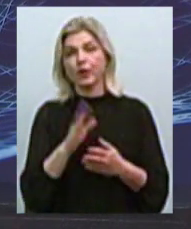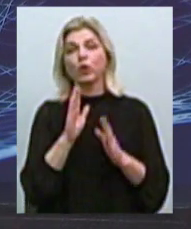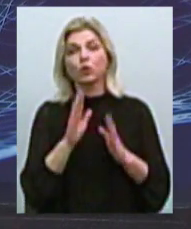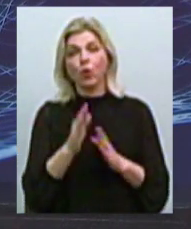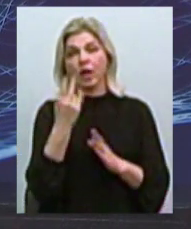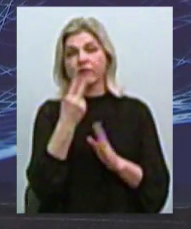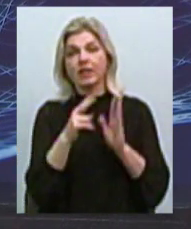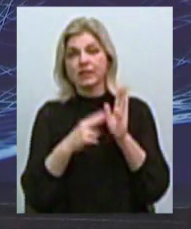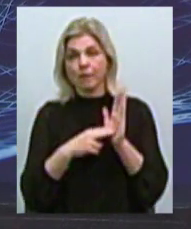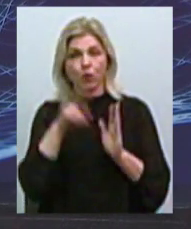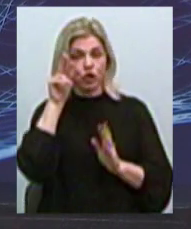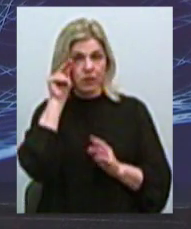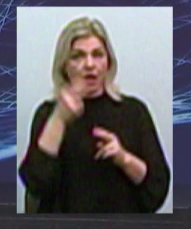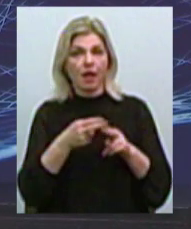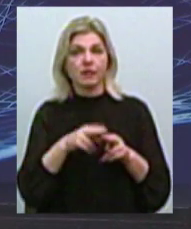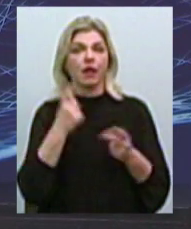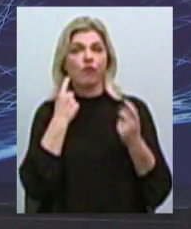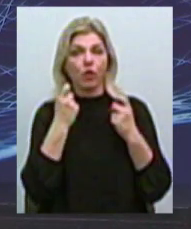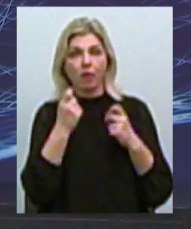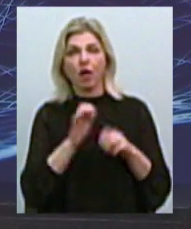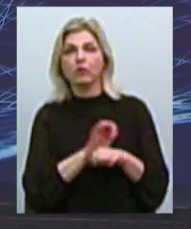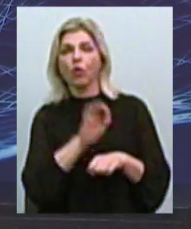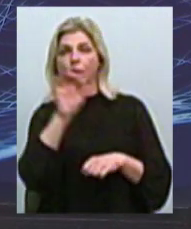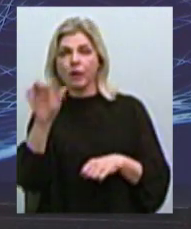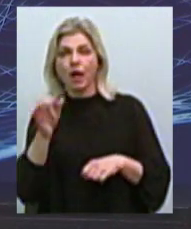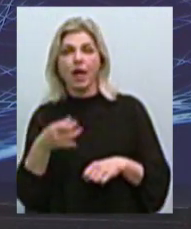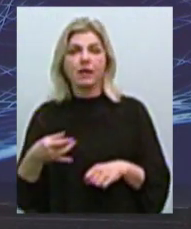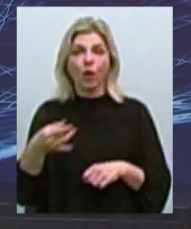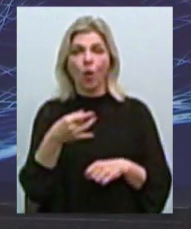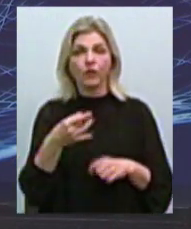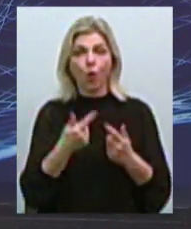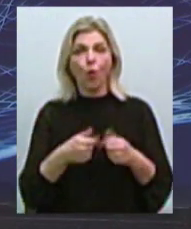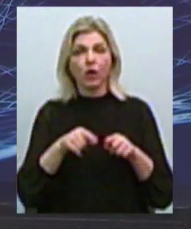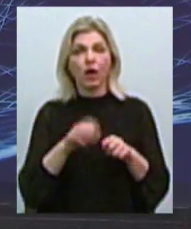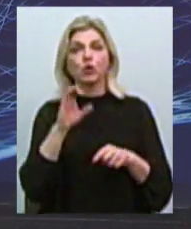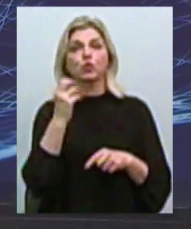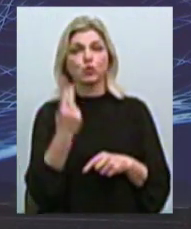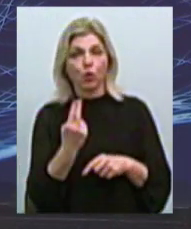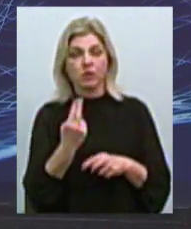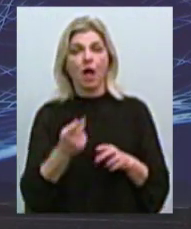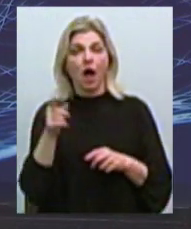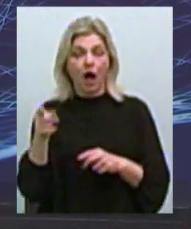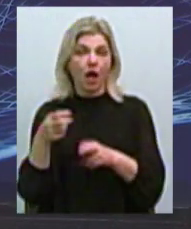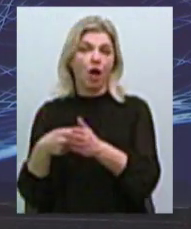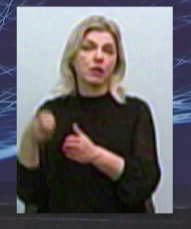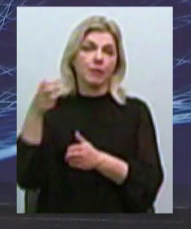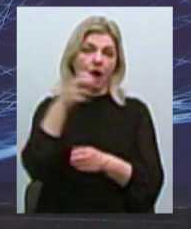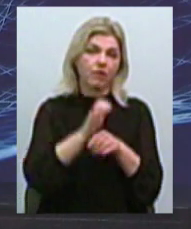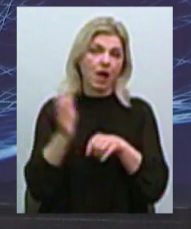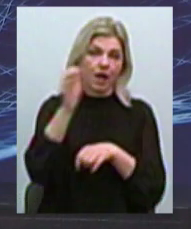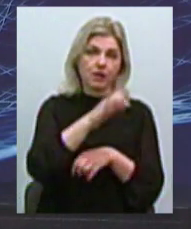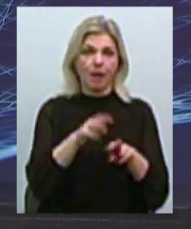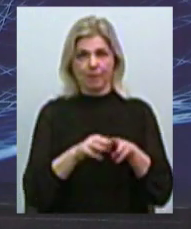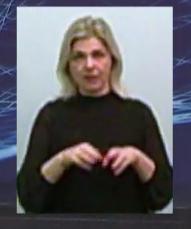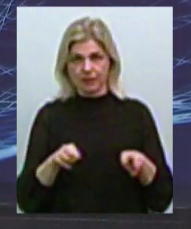числа ця інформація уходить на регіональний орган соціальної захисту населения, який відправляє їх в міністерство.